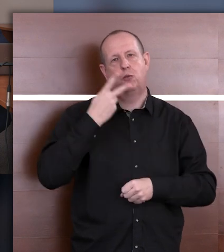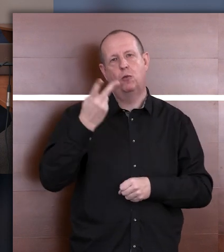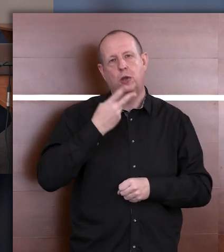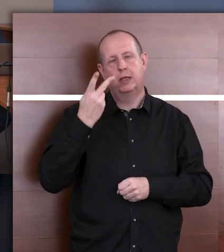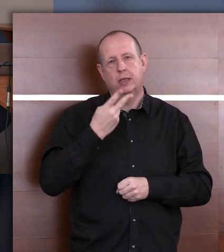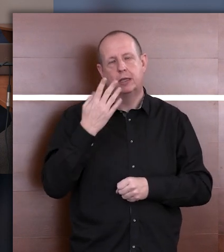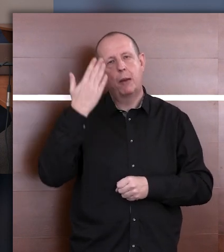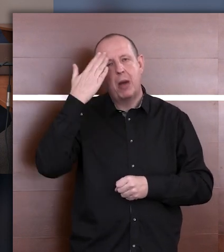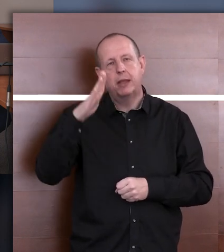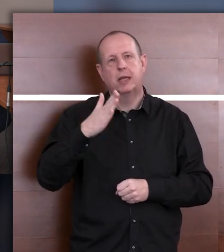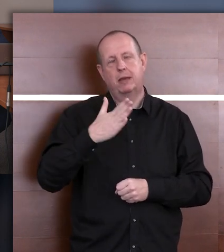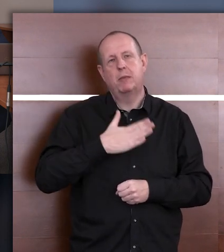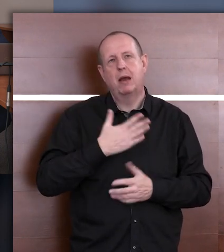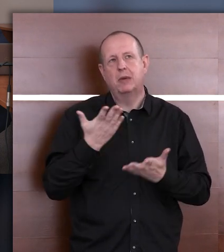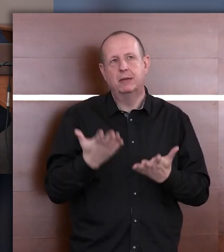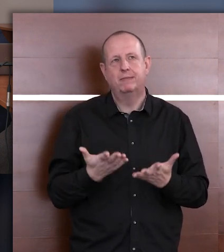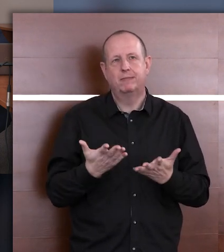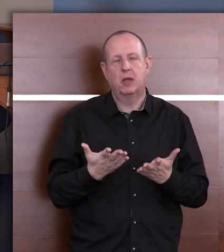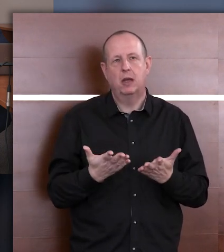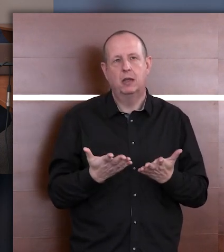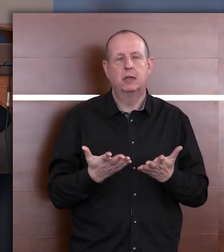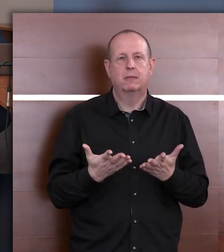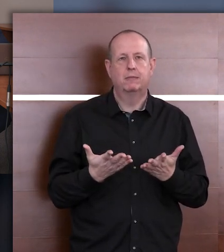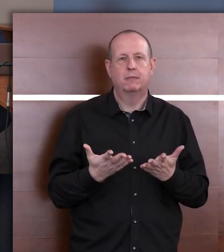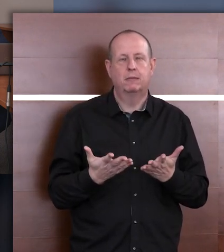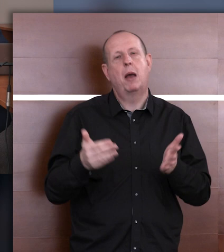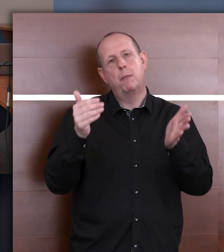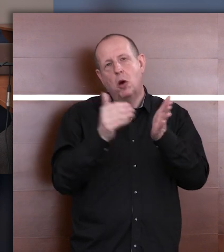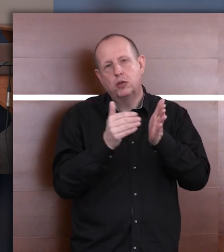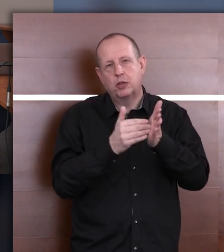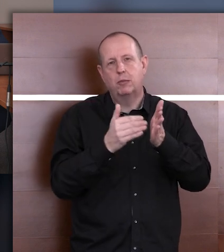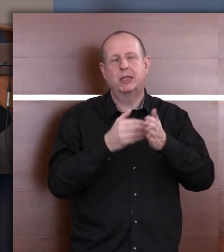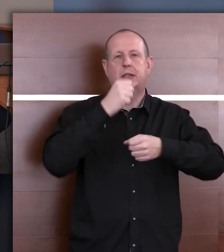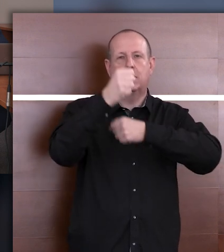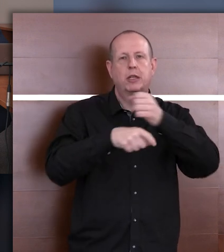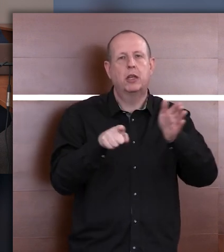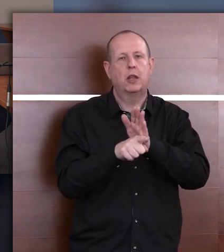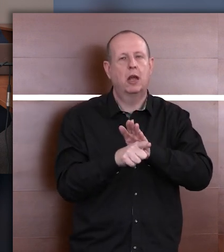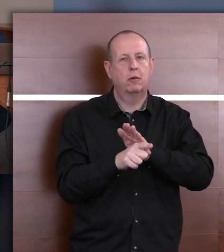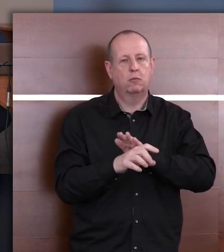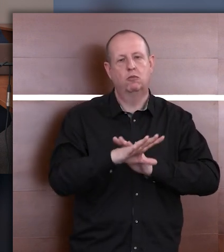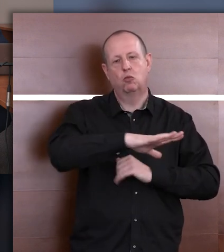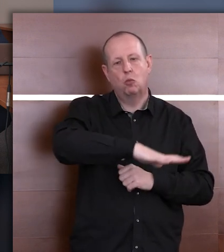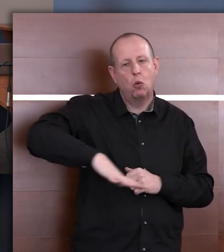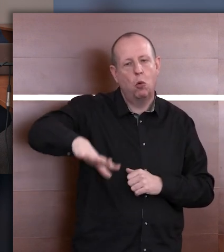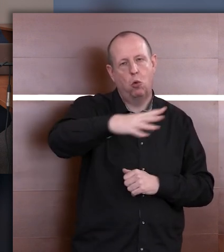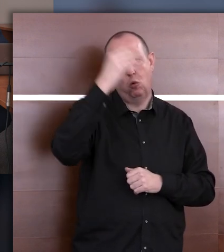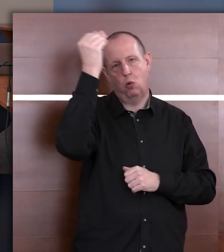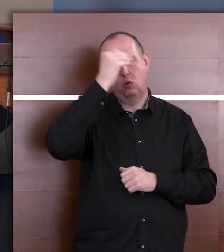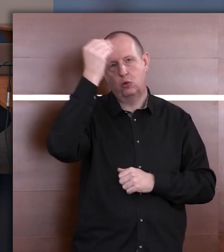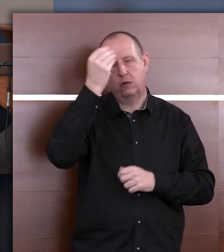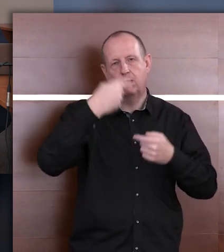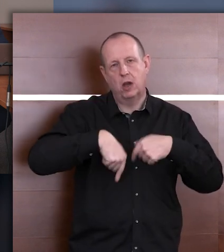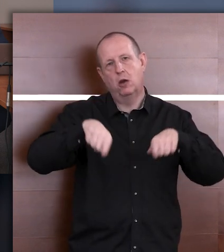że coś pożądanego, potrzebnego, niezbędnego dla niesłyszących uczniów w końcu